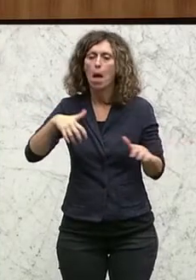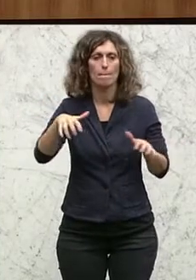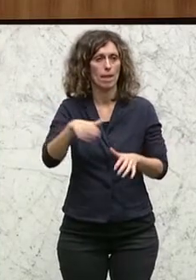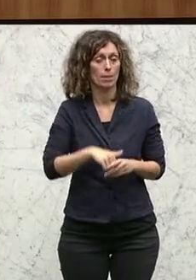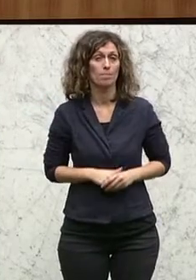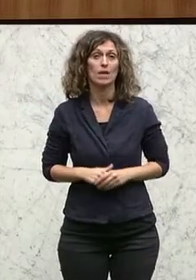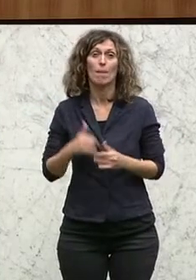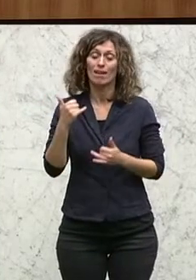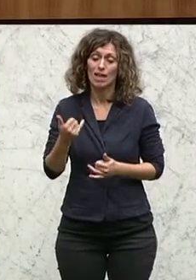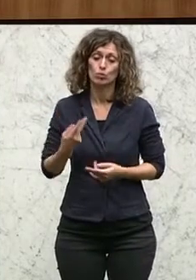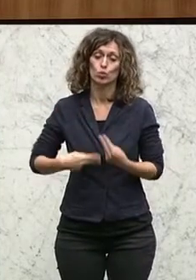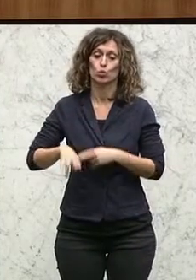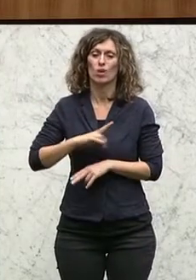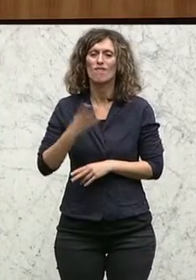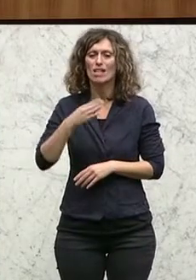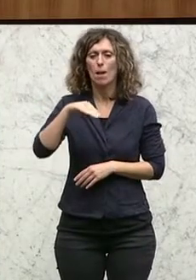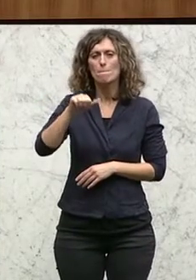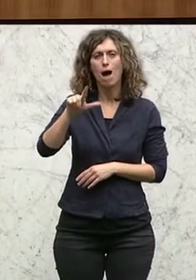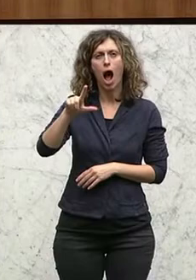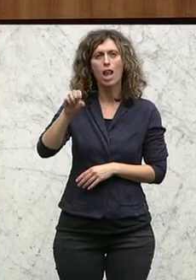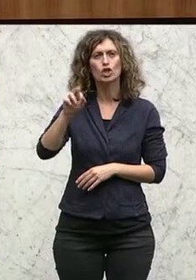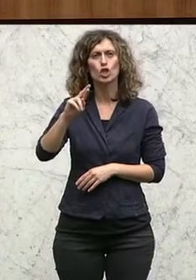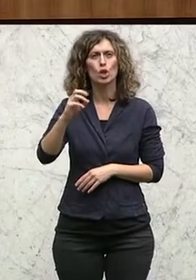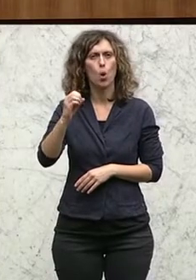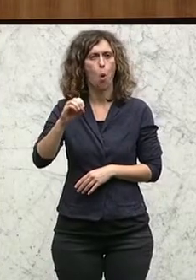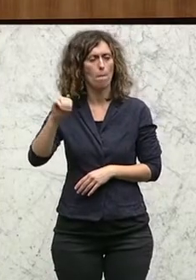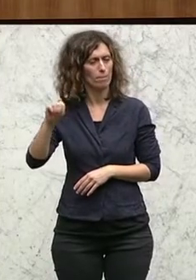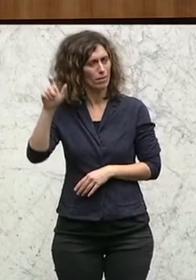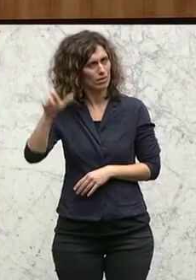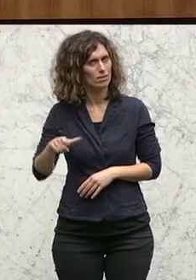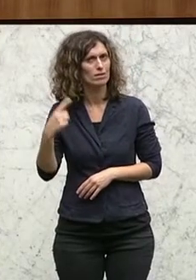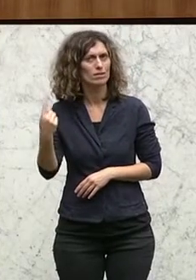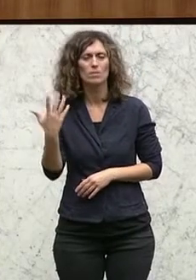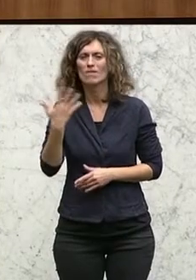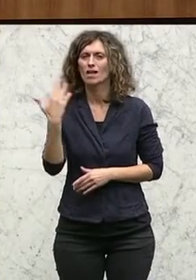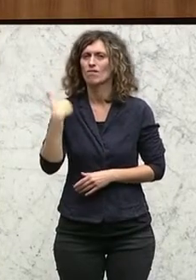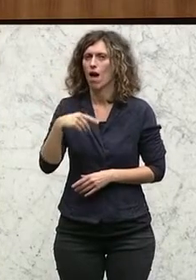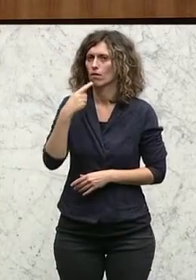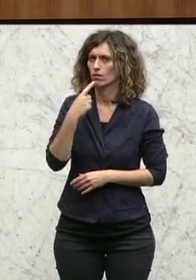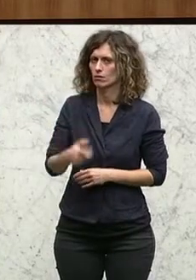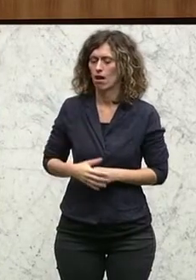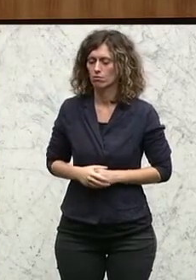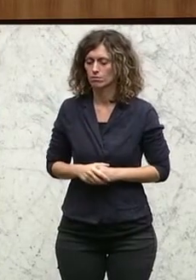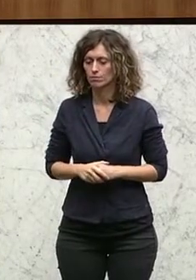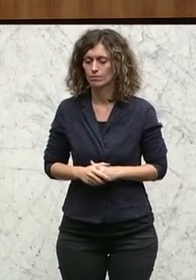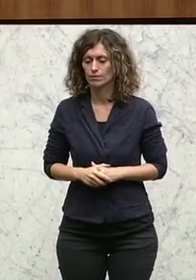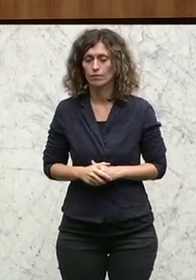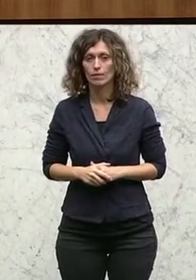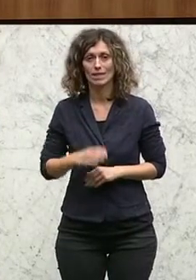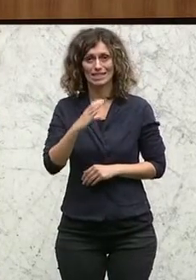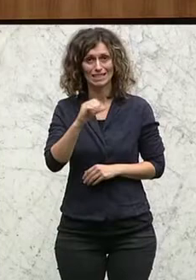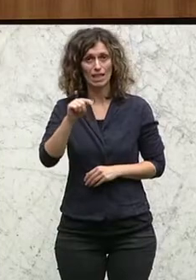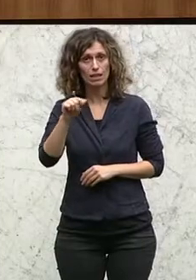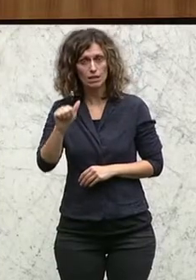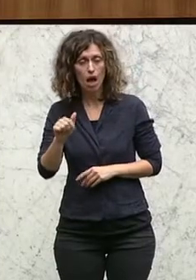Aber jetzt muss ich darauf zurückkommen, was Malström gesagt hat. Malström hat nämlich am Anfang gesagt, CETA und